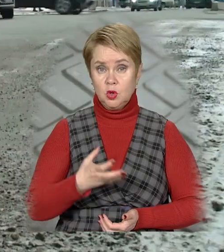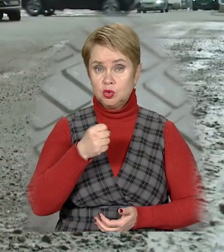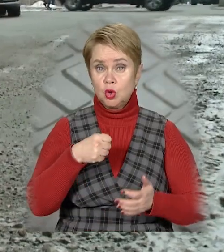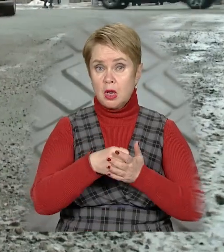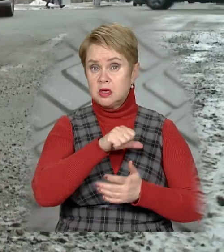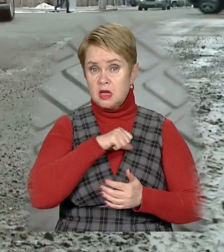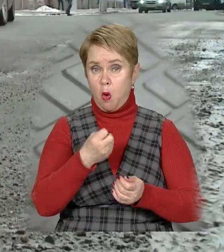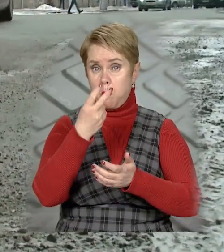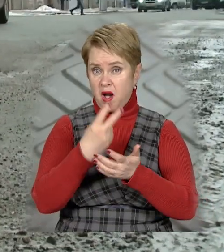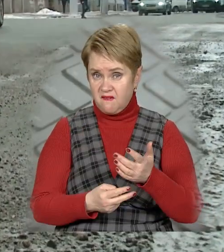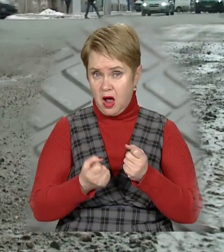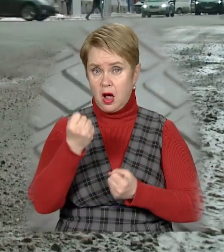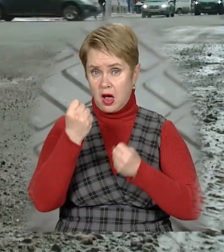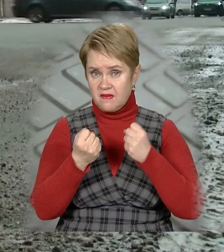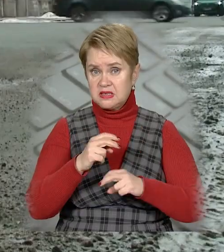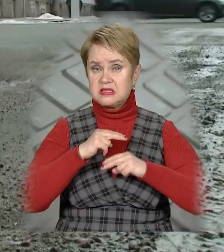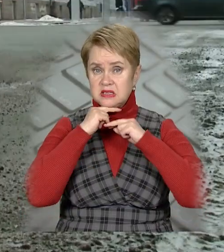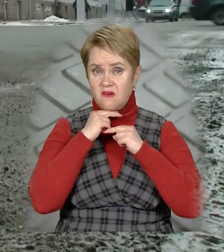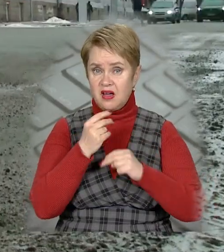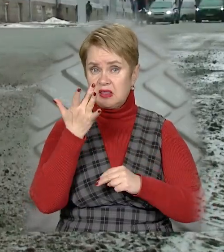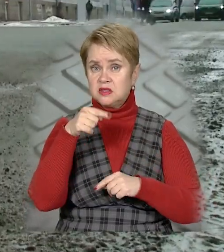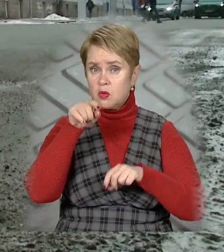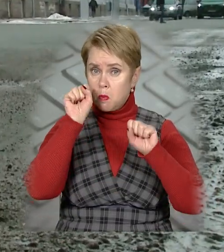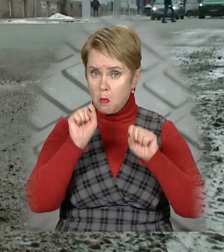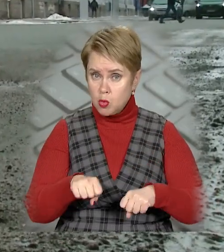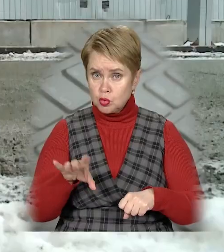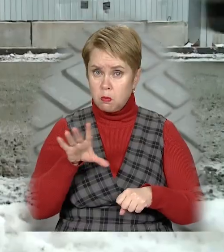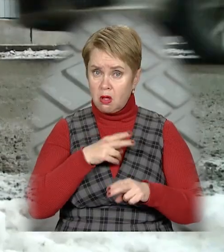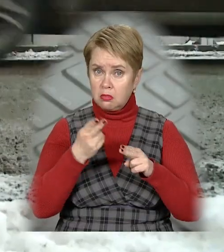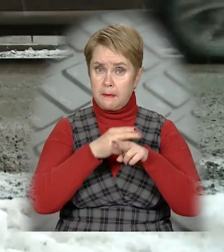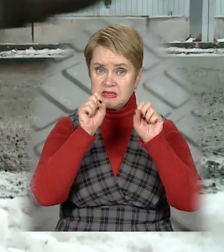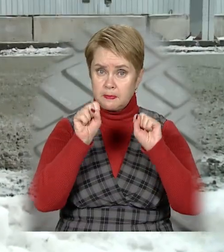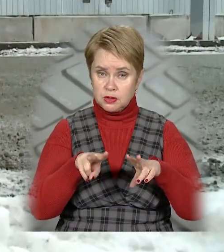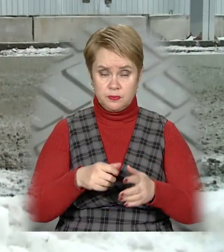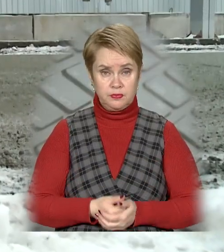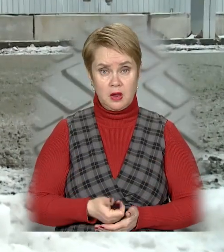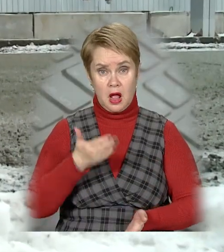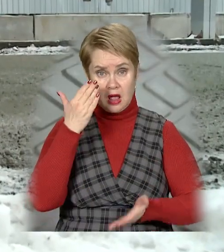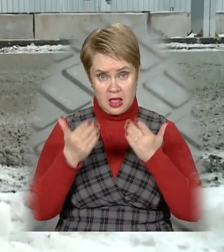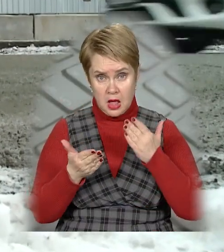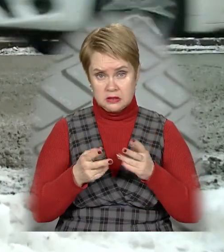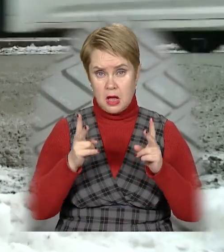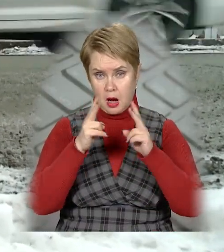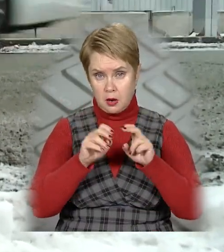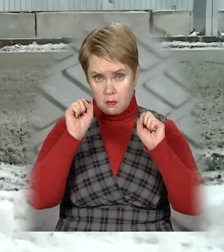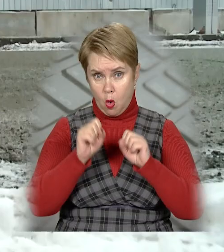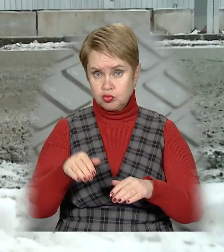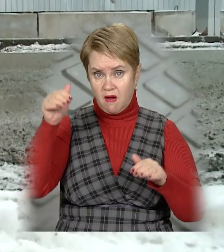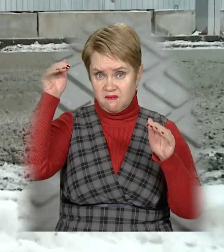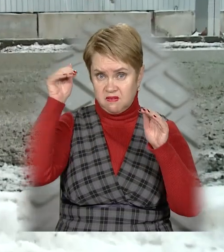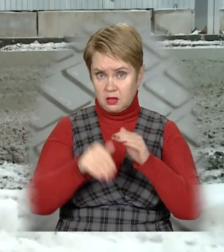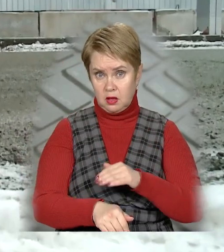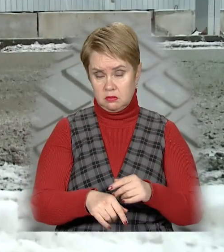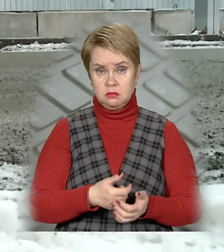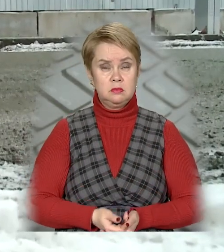Щодо самого провалля, то кермувальники зауважують, наскільки воно може бути небезпечним. Якщо розгнатися, можна вилітити